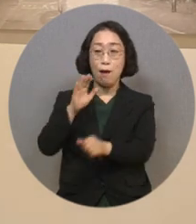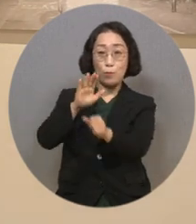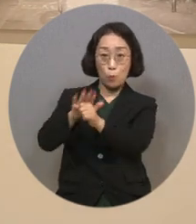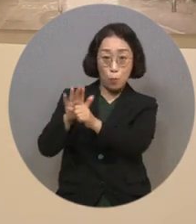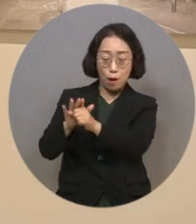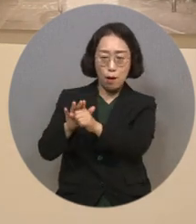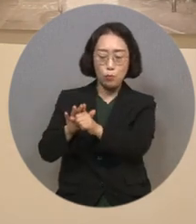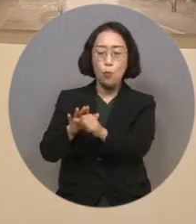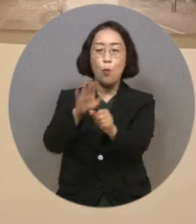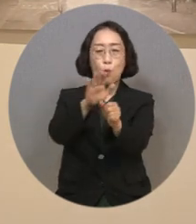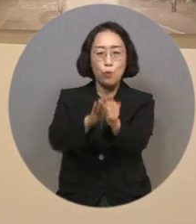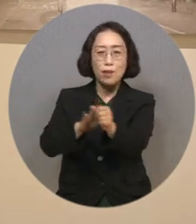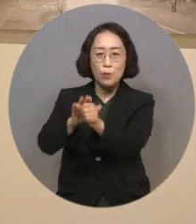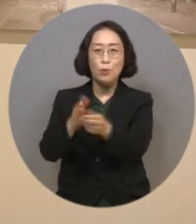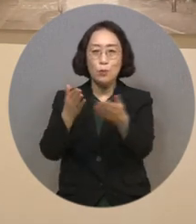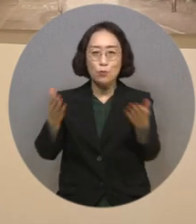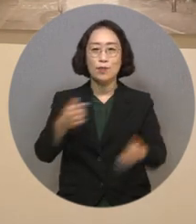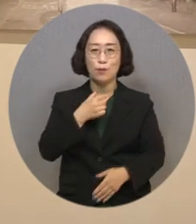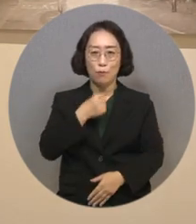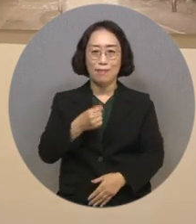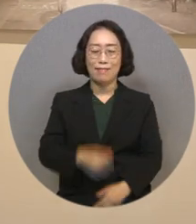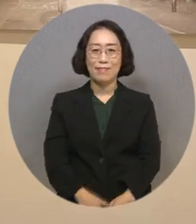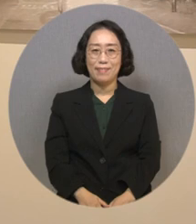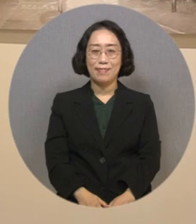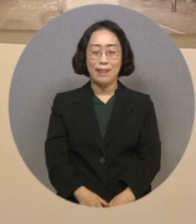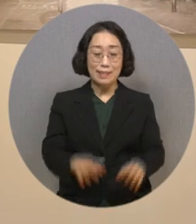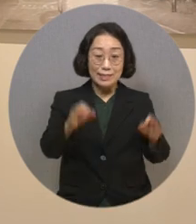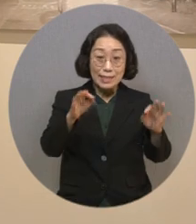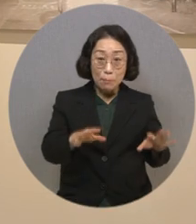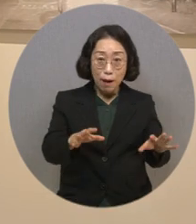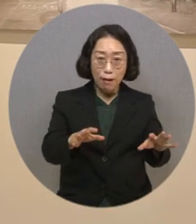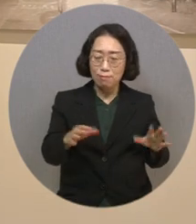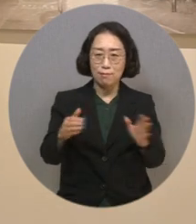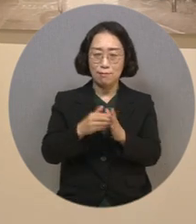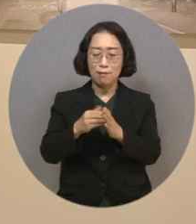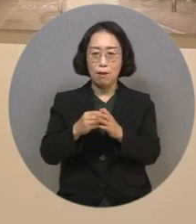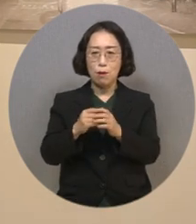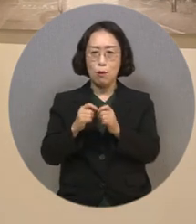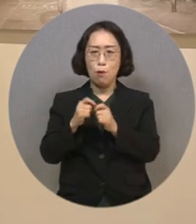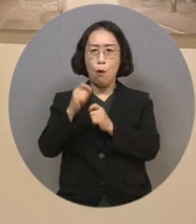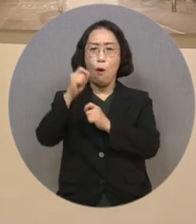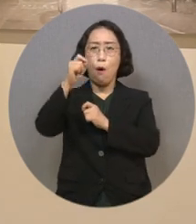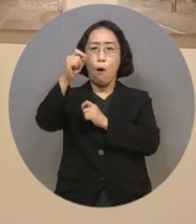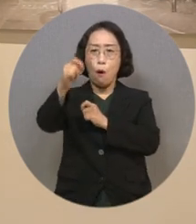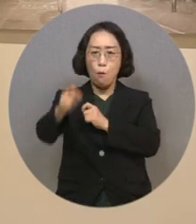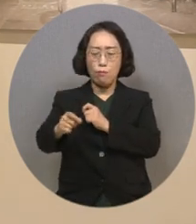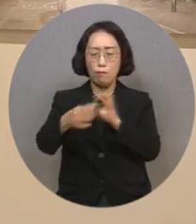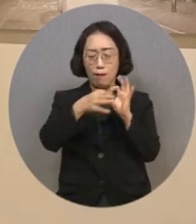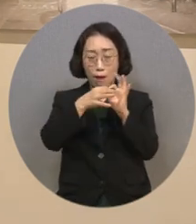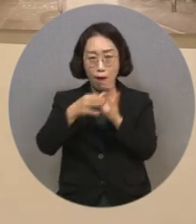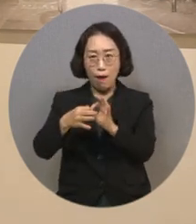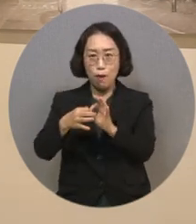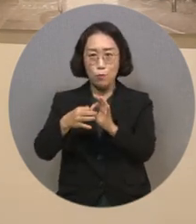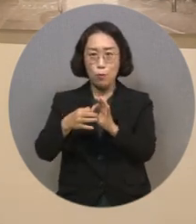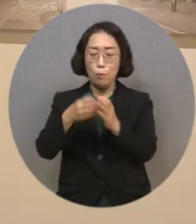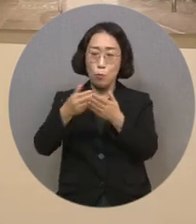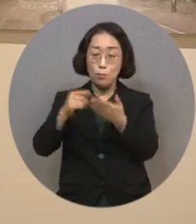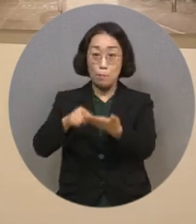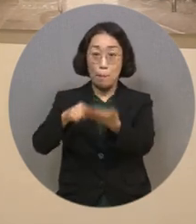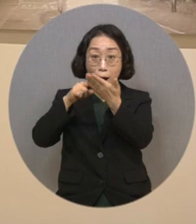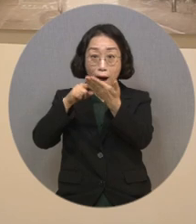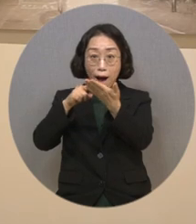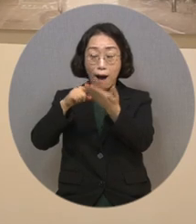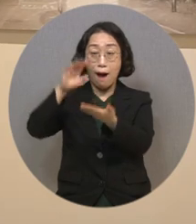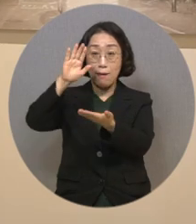위로가 되길 소망합니다. 순간이 작가의 손을 거쳐 더 이상 흐르지 않는 아름다움으로